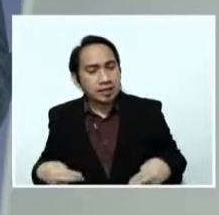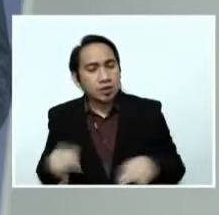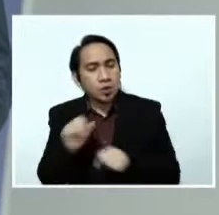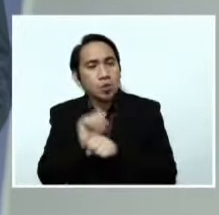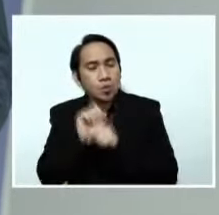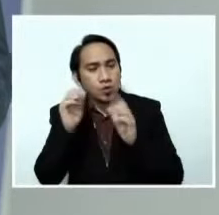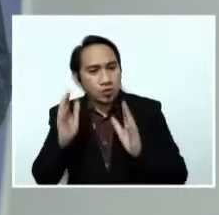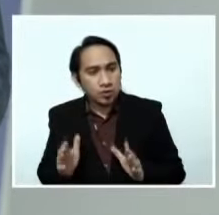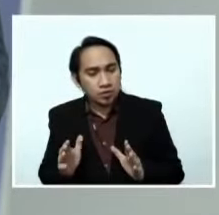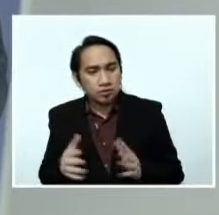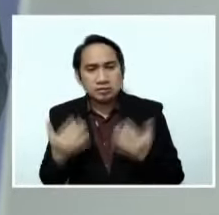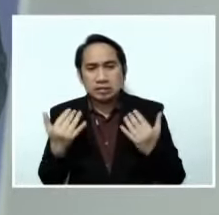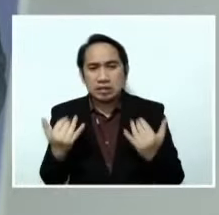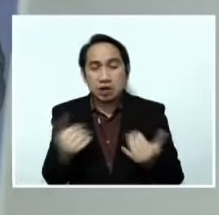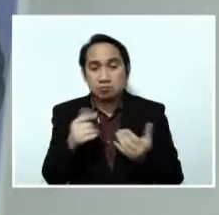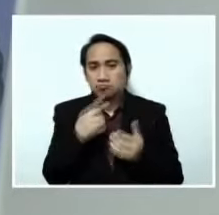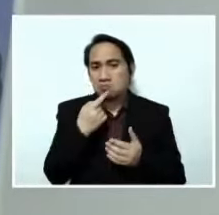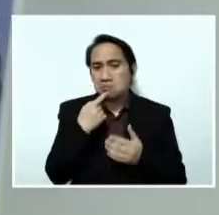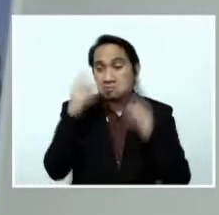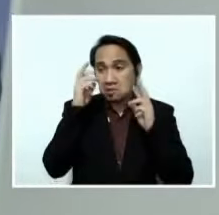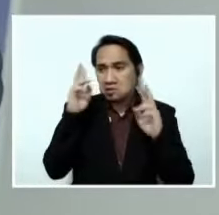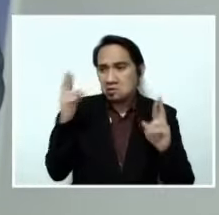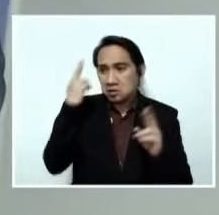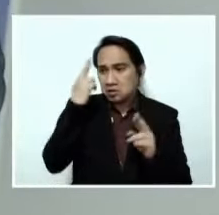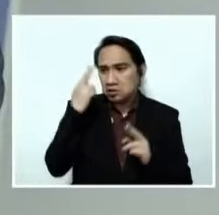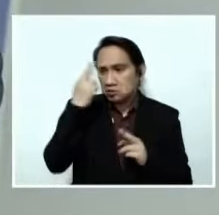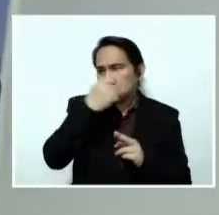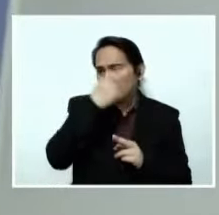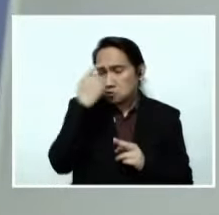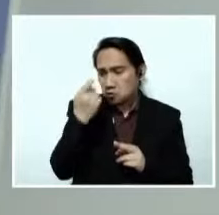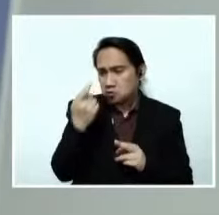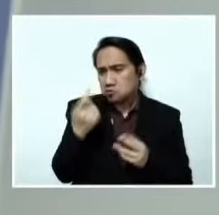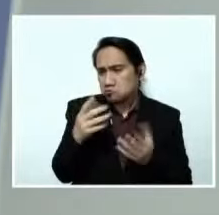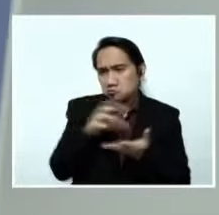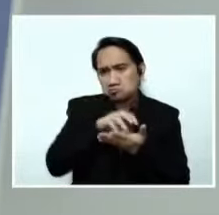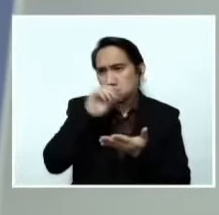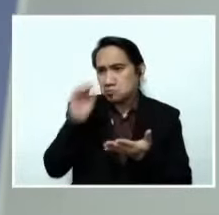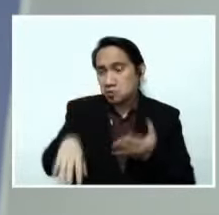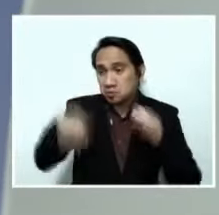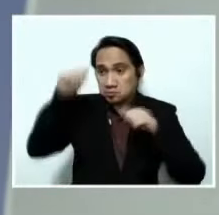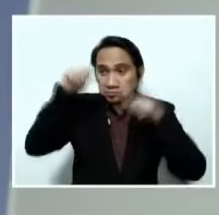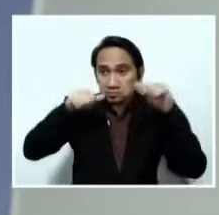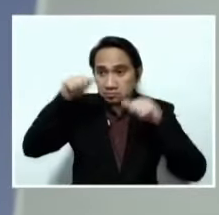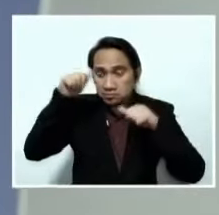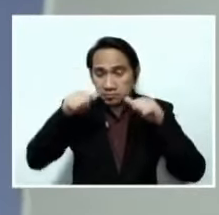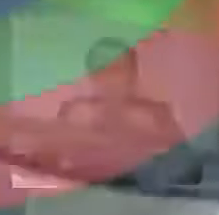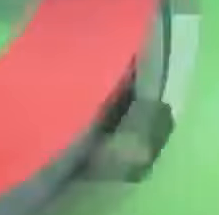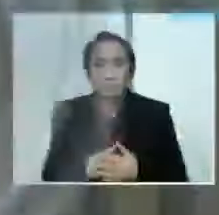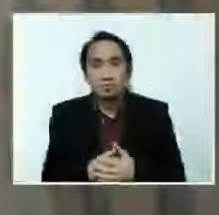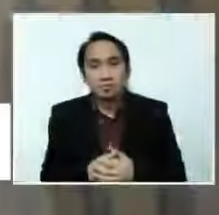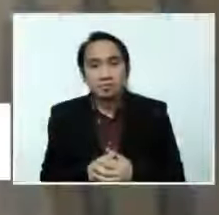tanggalin ng agam-agam sa COVID-19 doxin. Nagpapatrol Vivian Guglia.